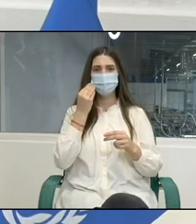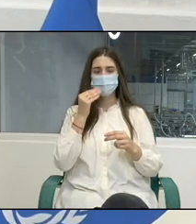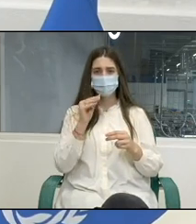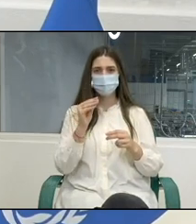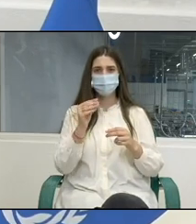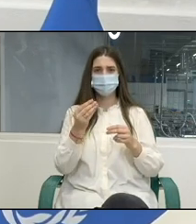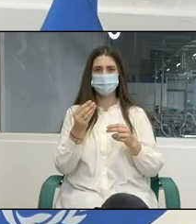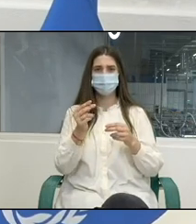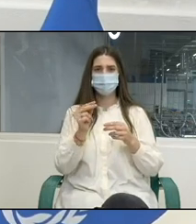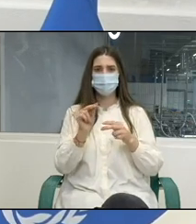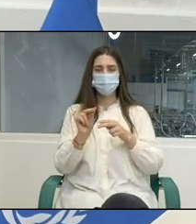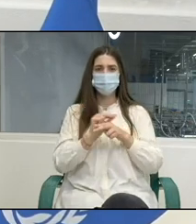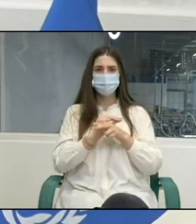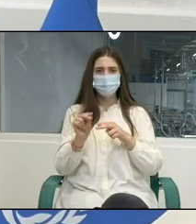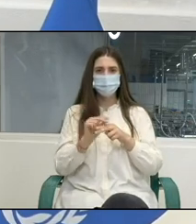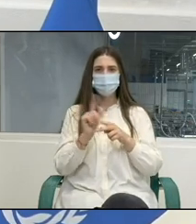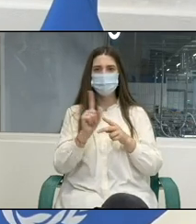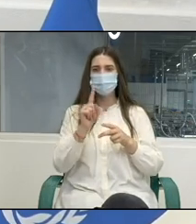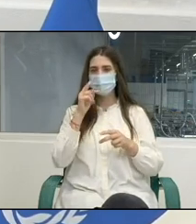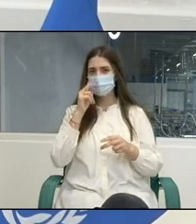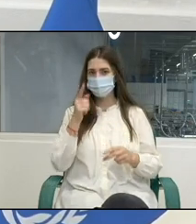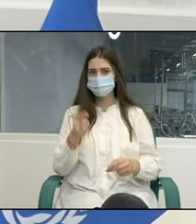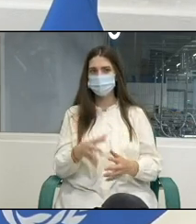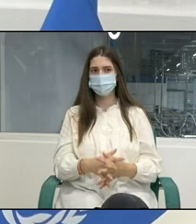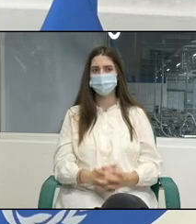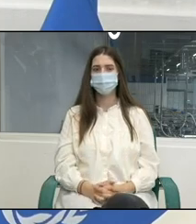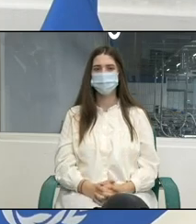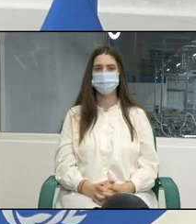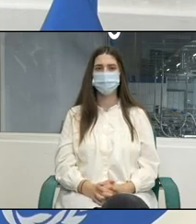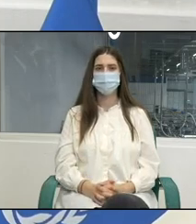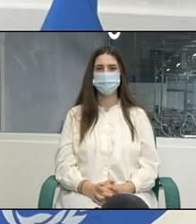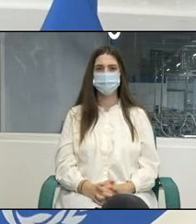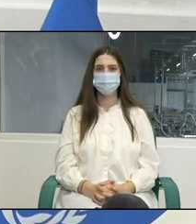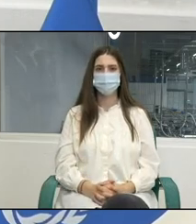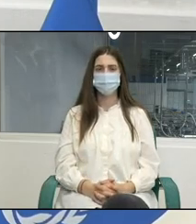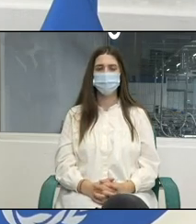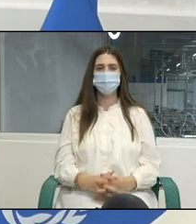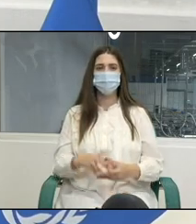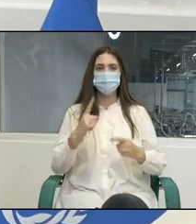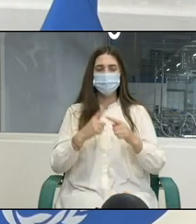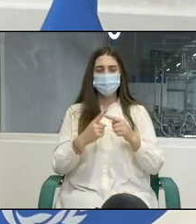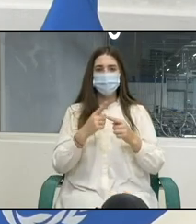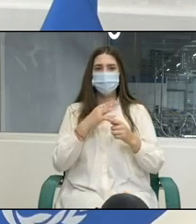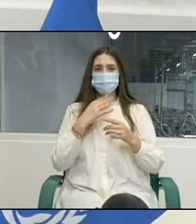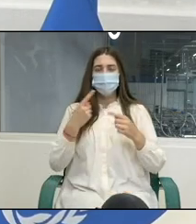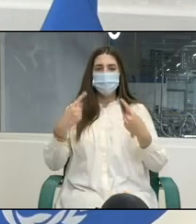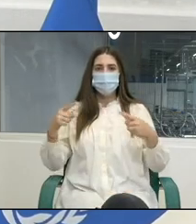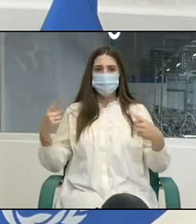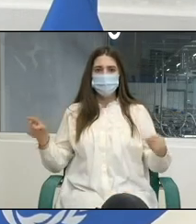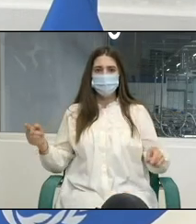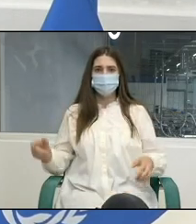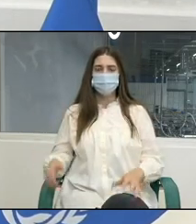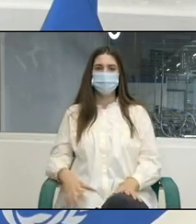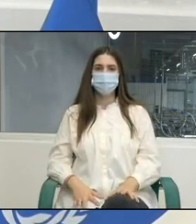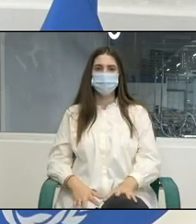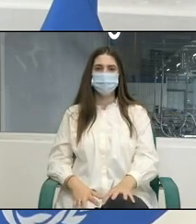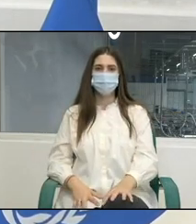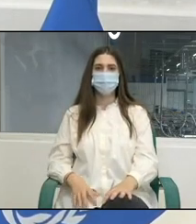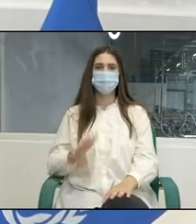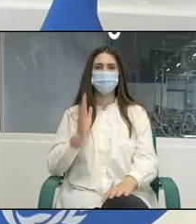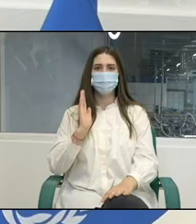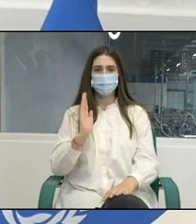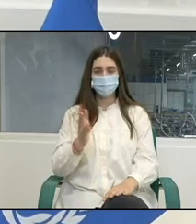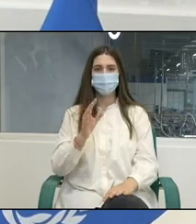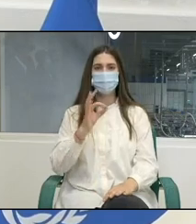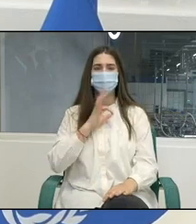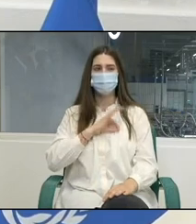este Consiliul Economic Pe Lingă Prim-Ministru și multe alte platforme discuție care vor fi